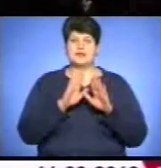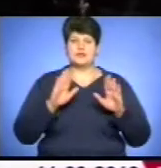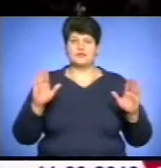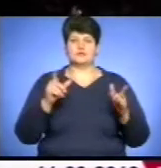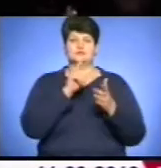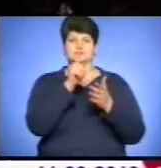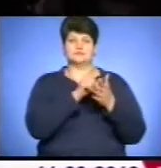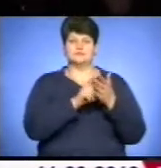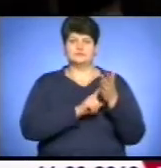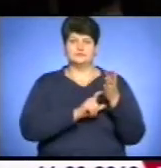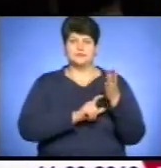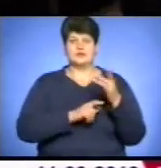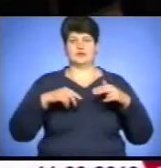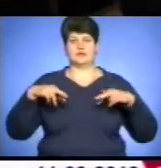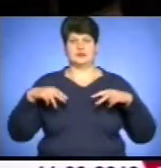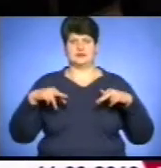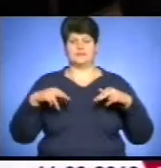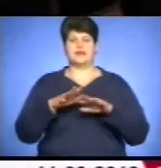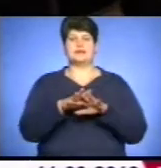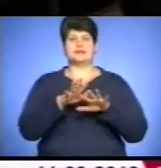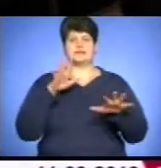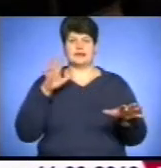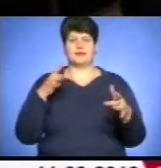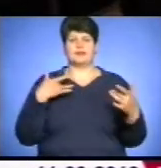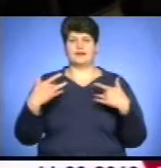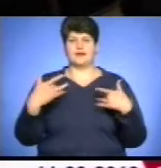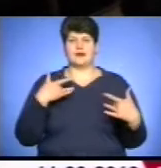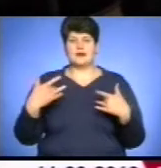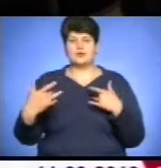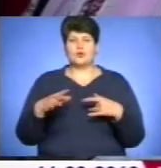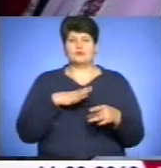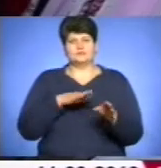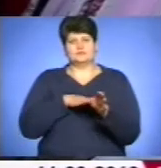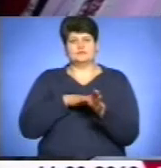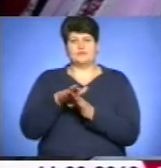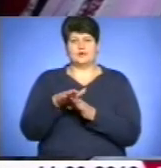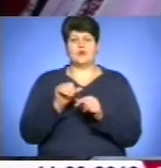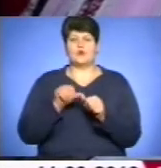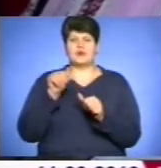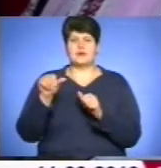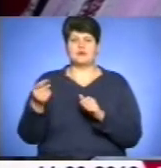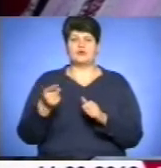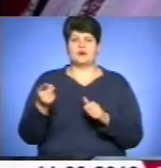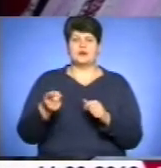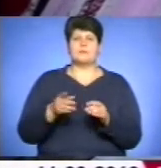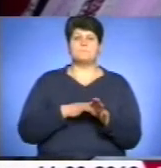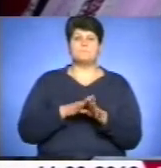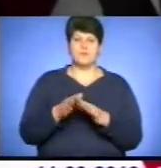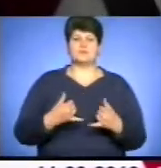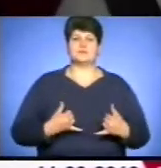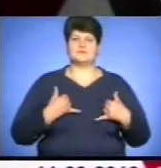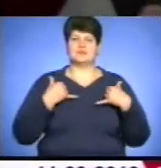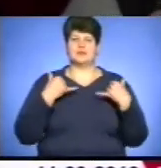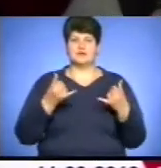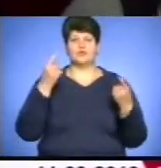віршів і танцями. Зал обласного академічного драматичного театру «Переповнений». Окремі тернополяниці вихідні повністю присвячують